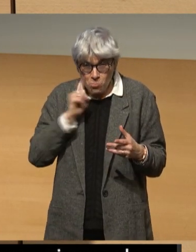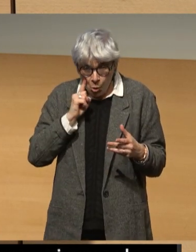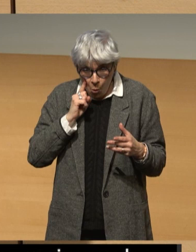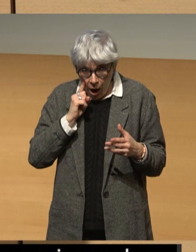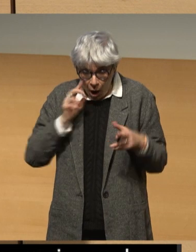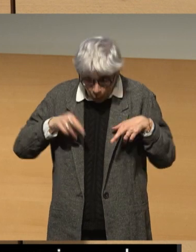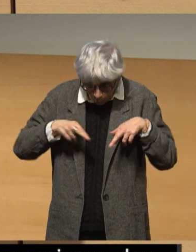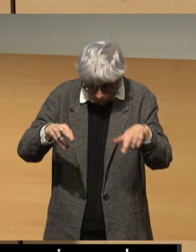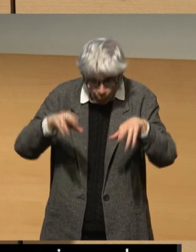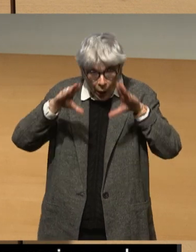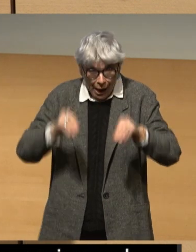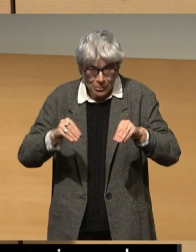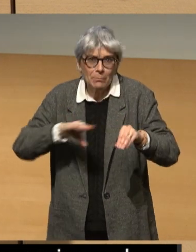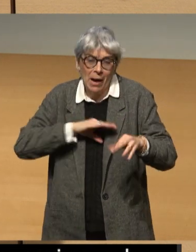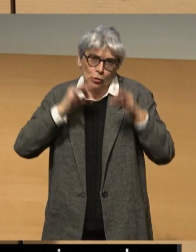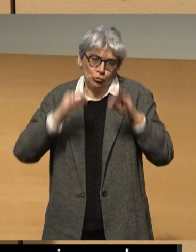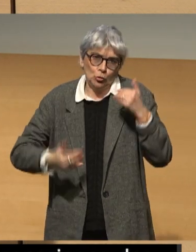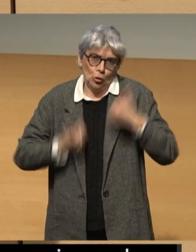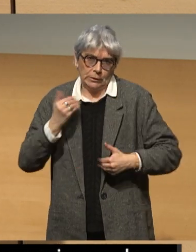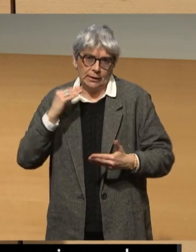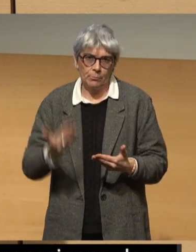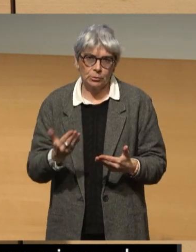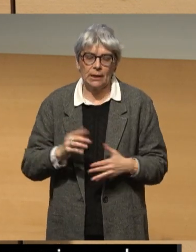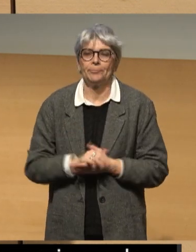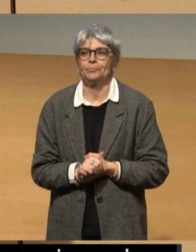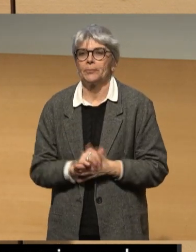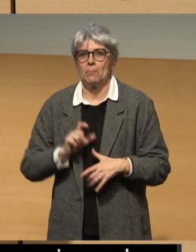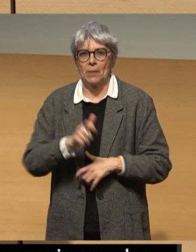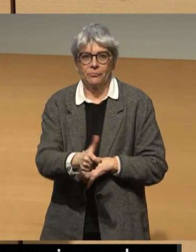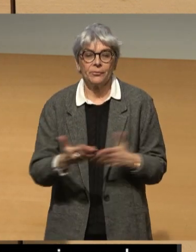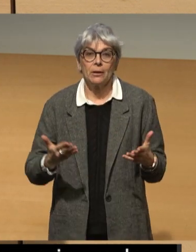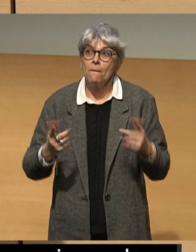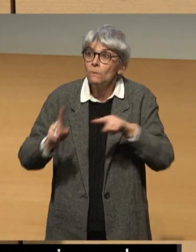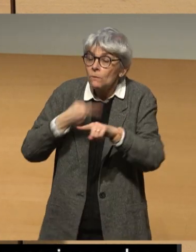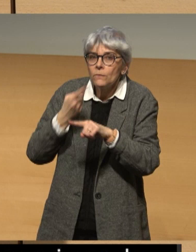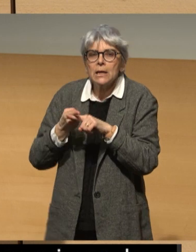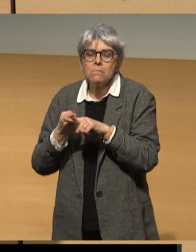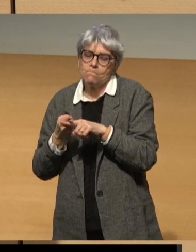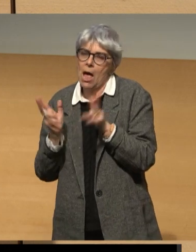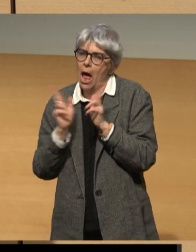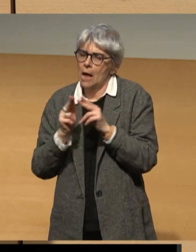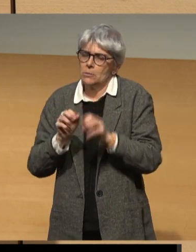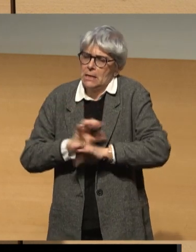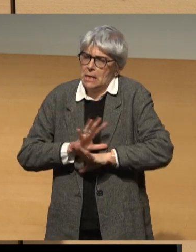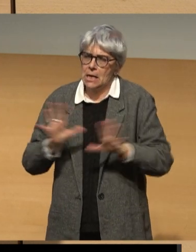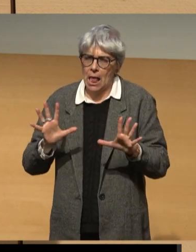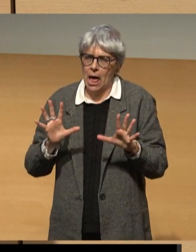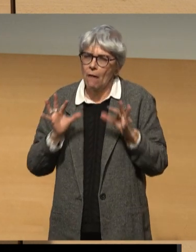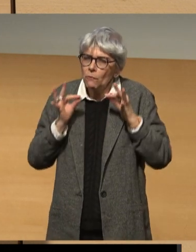amenés malheureusement dans la rue. Et donc ce film en dit long sur cette